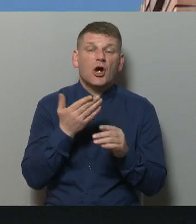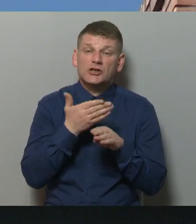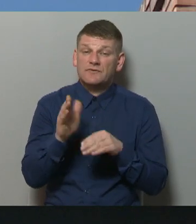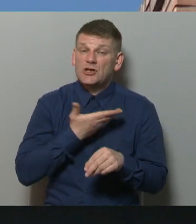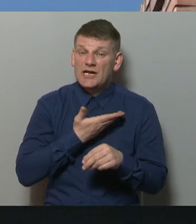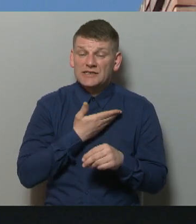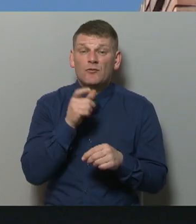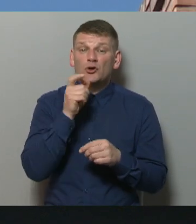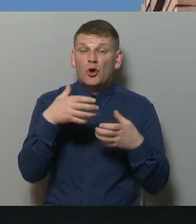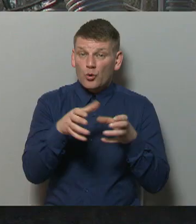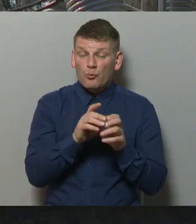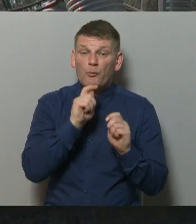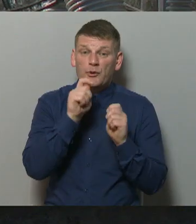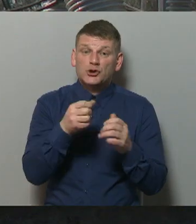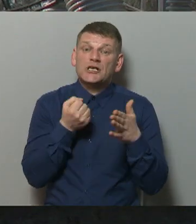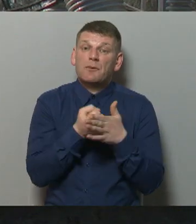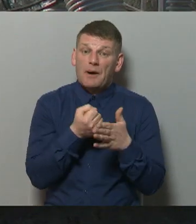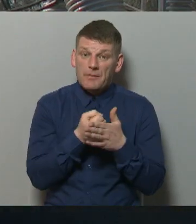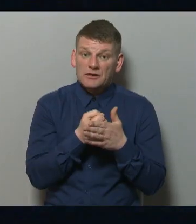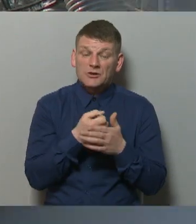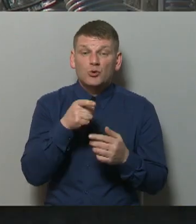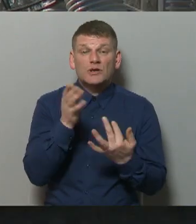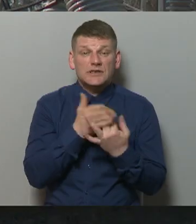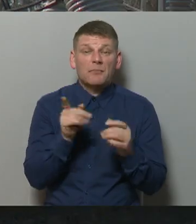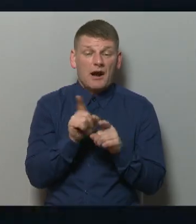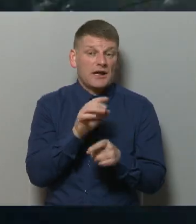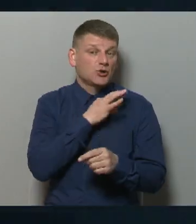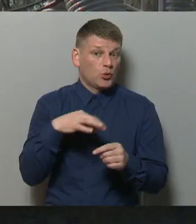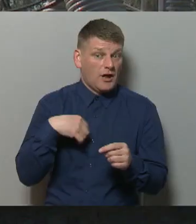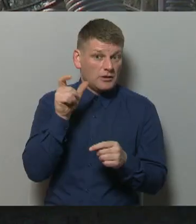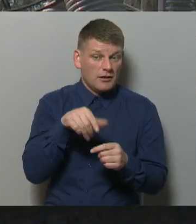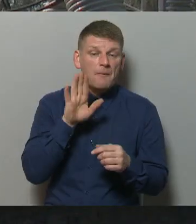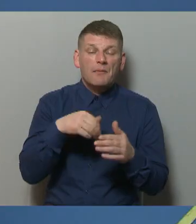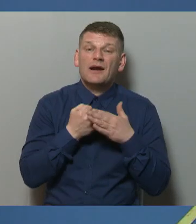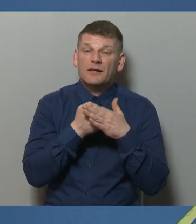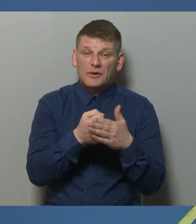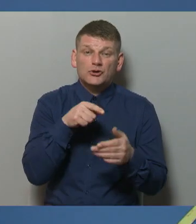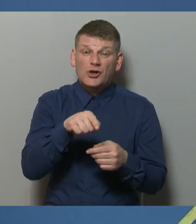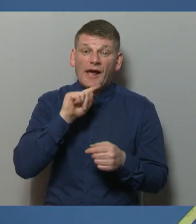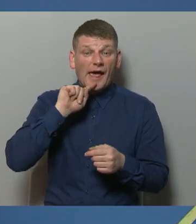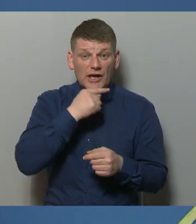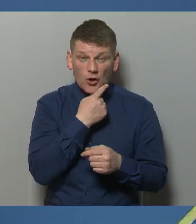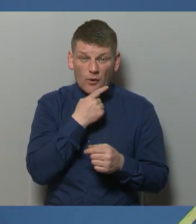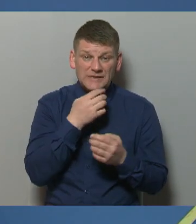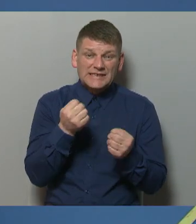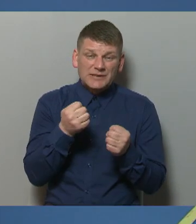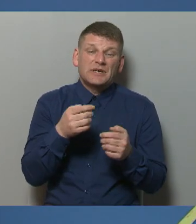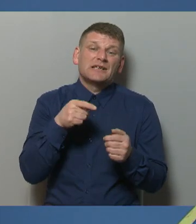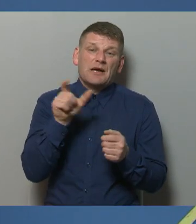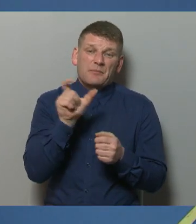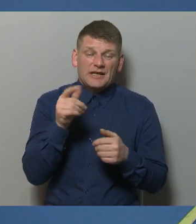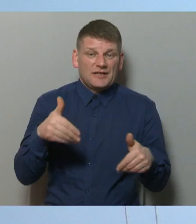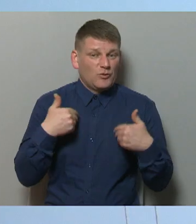iedzīvotāju grupām un piešķīra pabalstas, tos ar parī studentiem. Par atbalstu šajā ekonomiskas sasprintījā brīdī